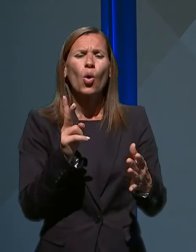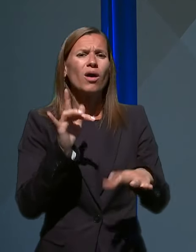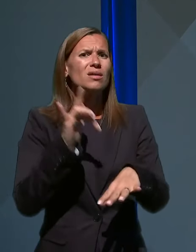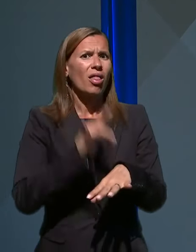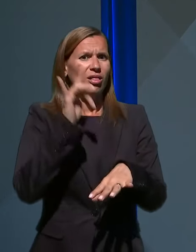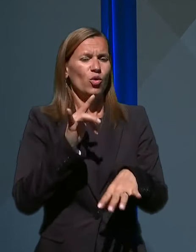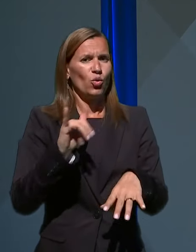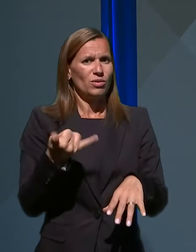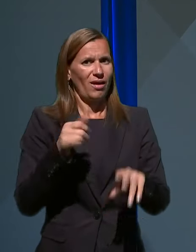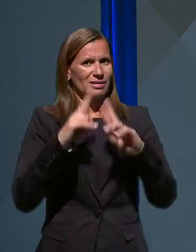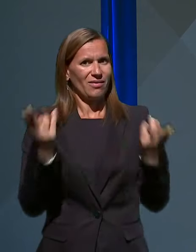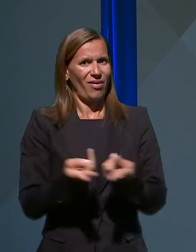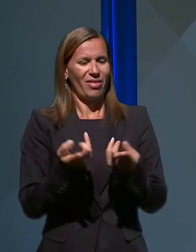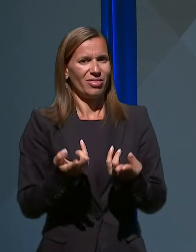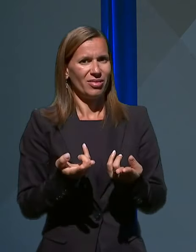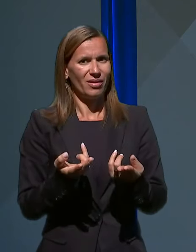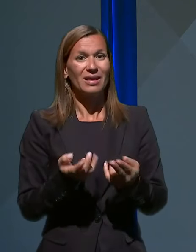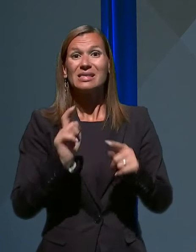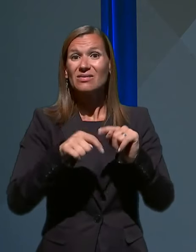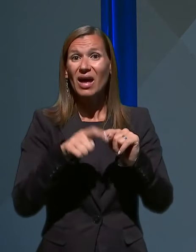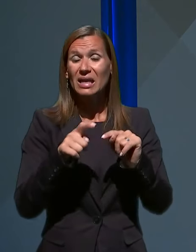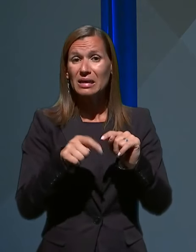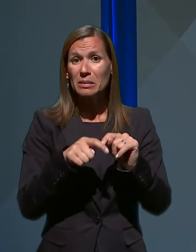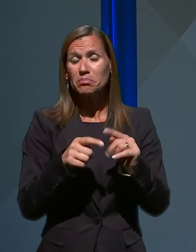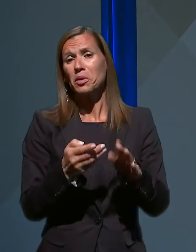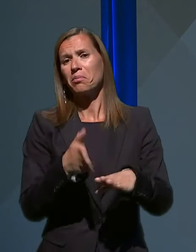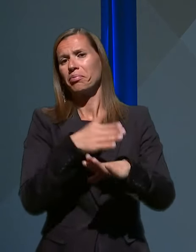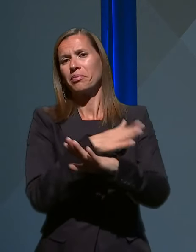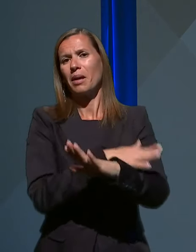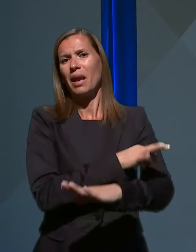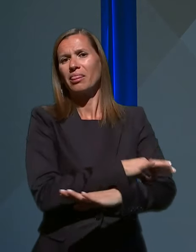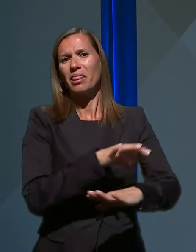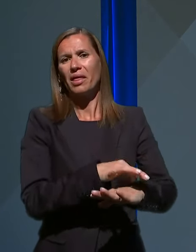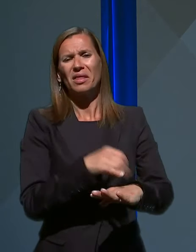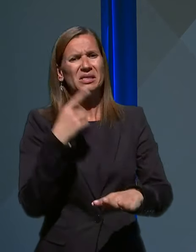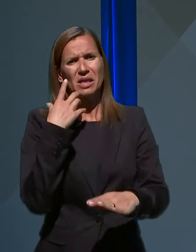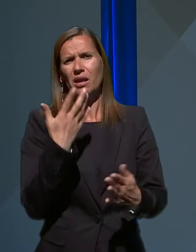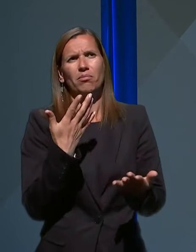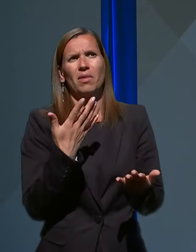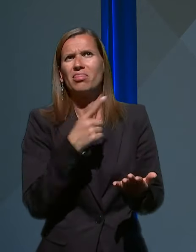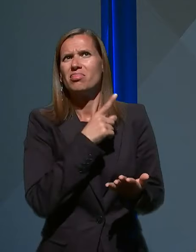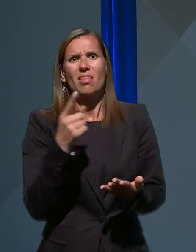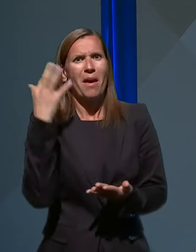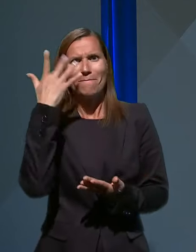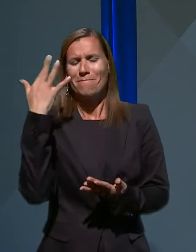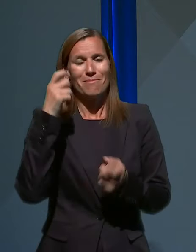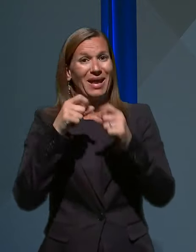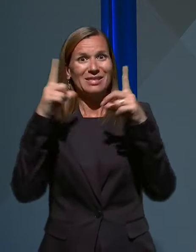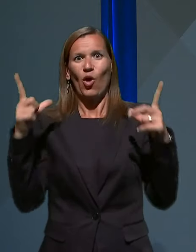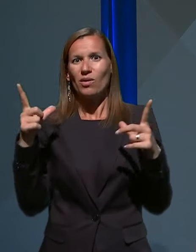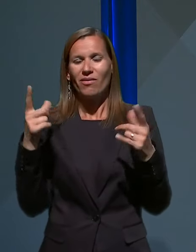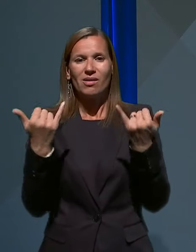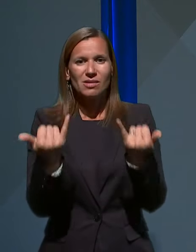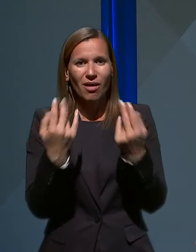naš svet. Stvari, ki so se še nekaj tednov nazaj izdele nepredstavljive, so danes realnost.